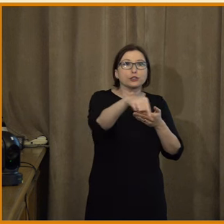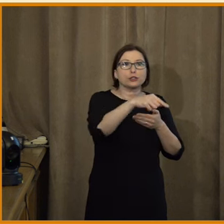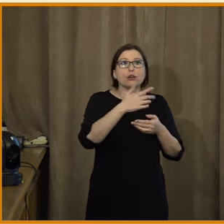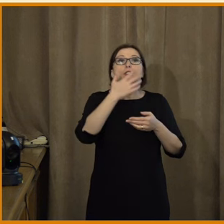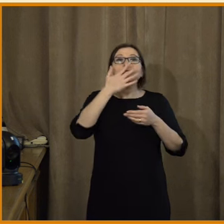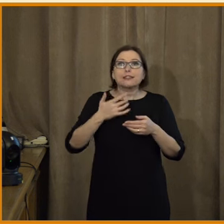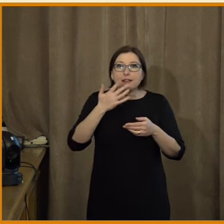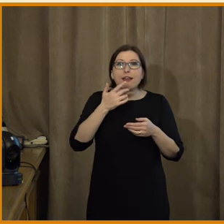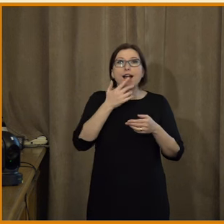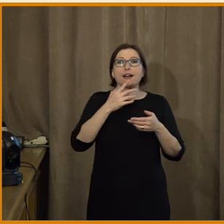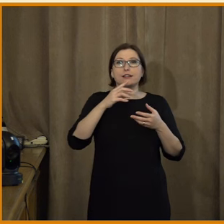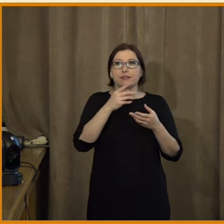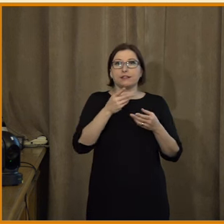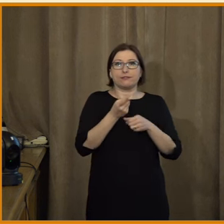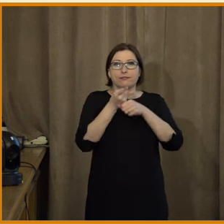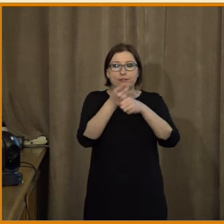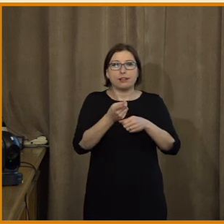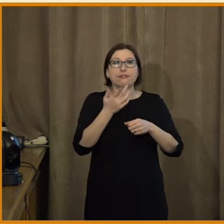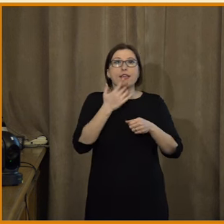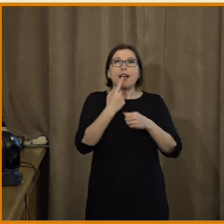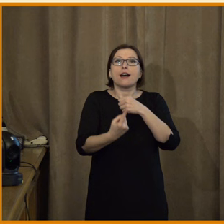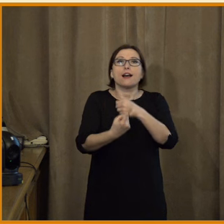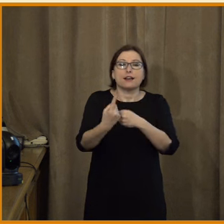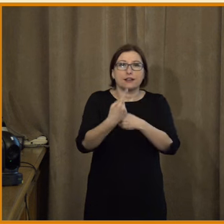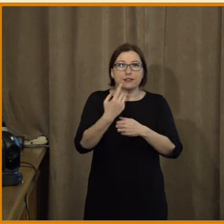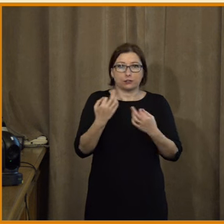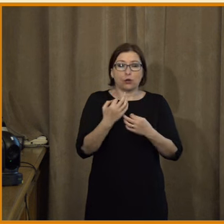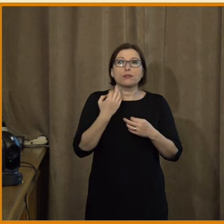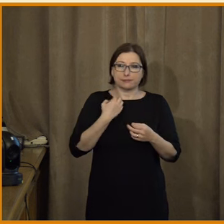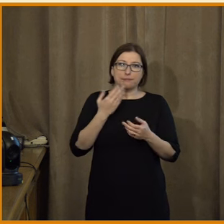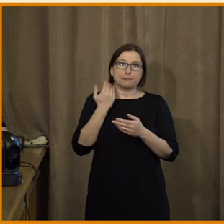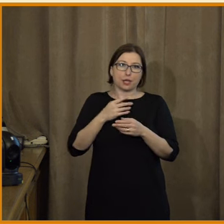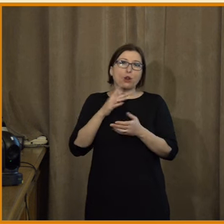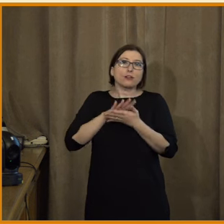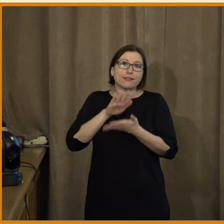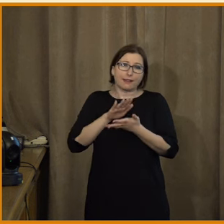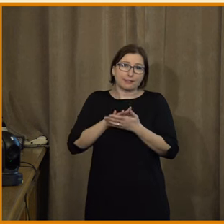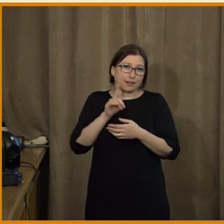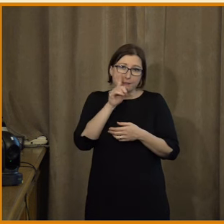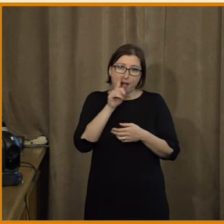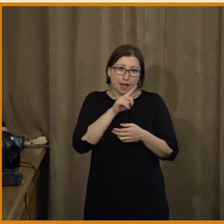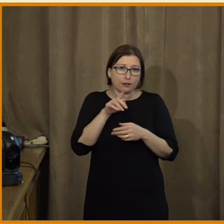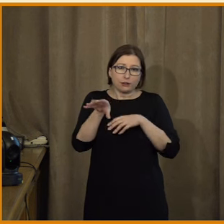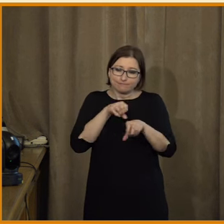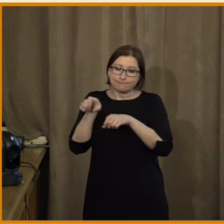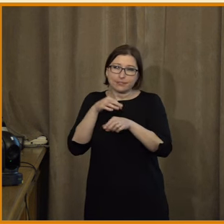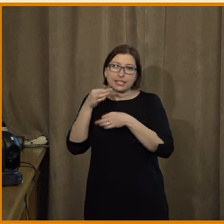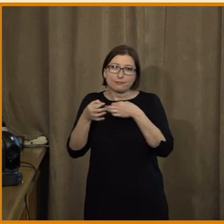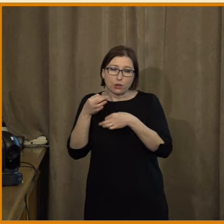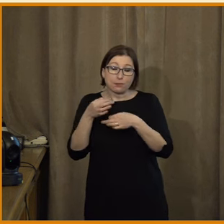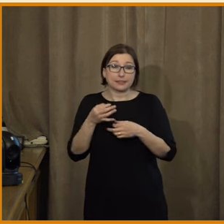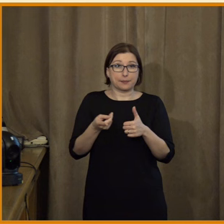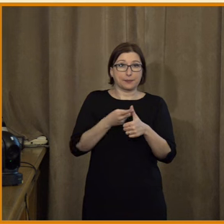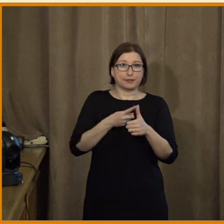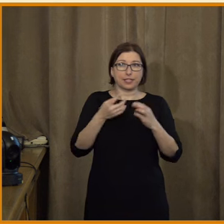Já tady zkusím jakoby schrnout nějaké věci, které reálně zase máme objeřené nějakými daty, kterých není zdaleka tolik, kolik bychom potřebovali. Ta